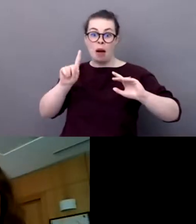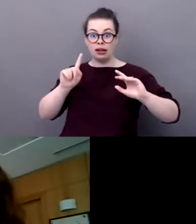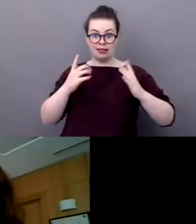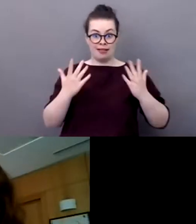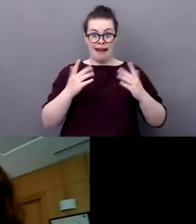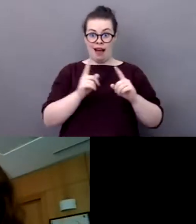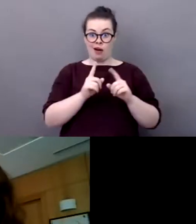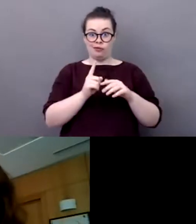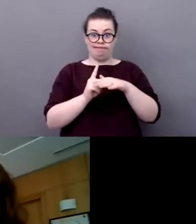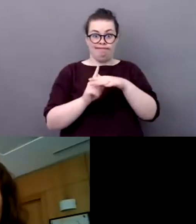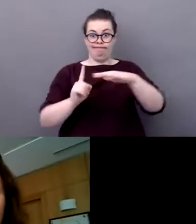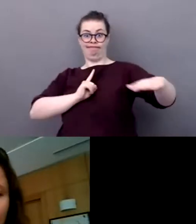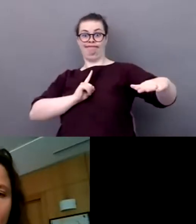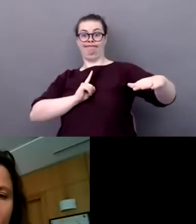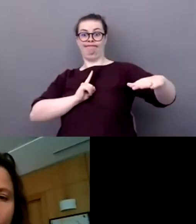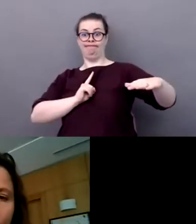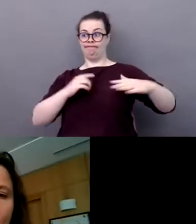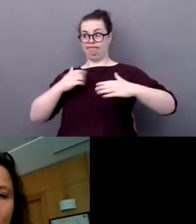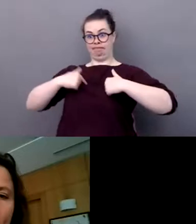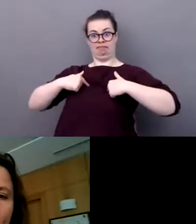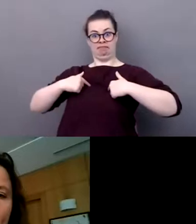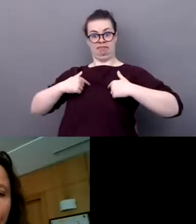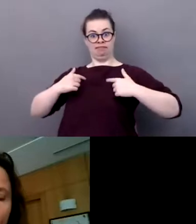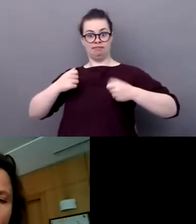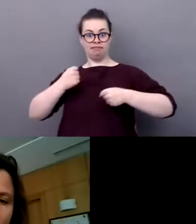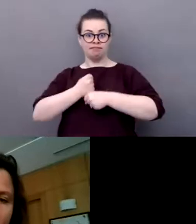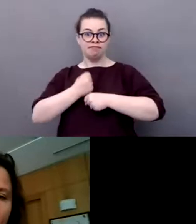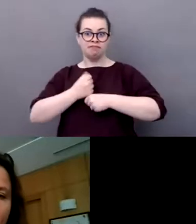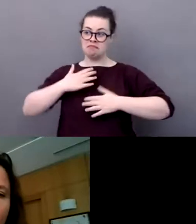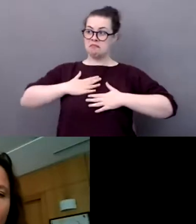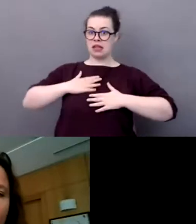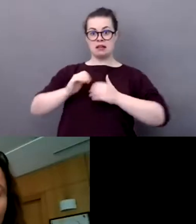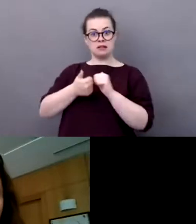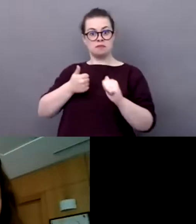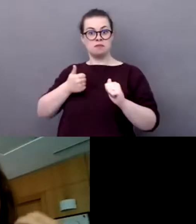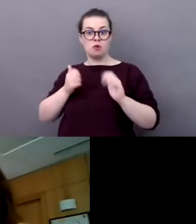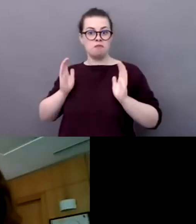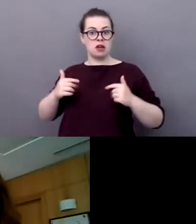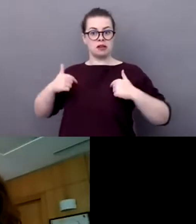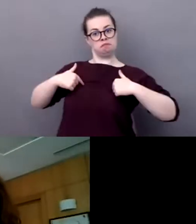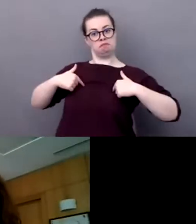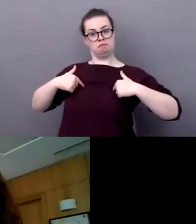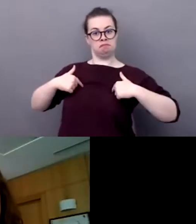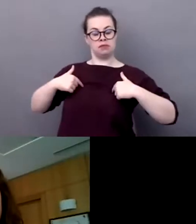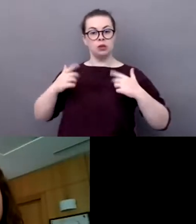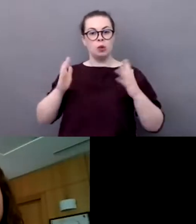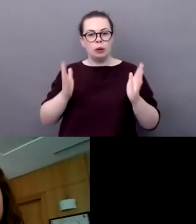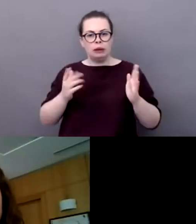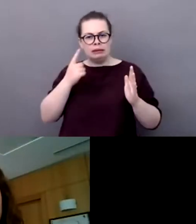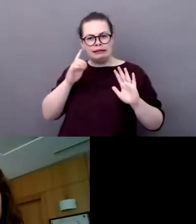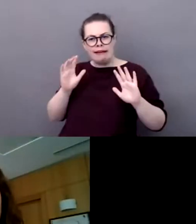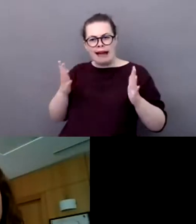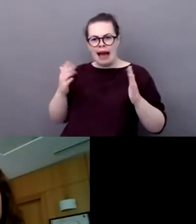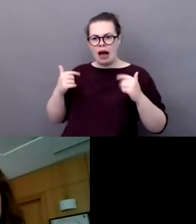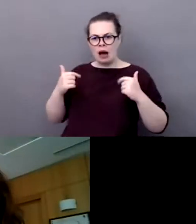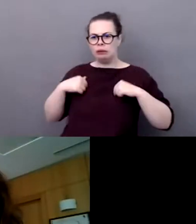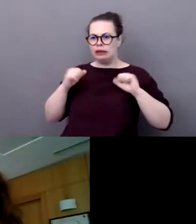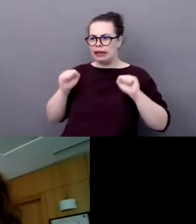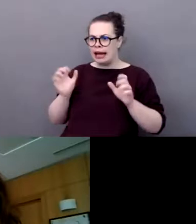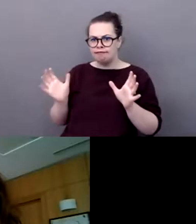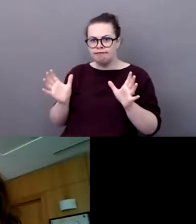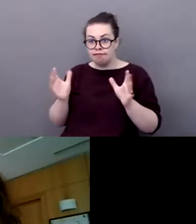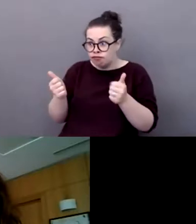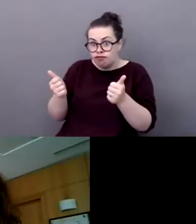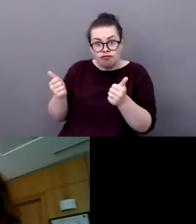'importance d'avoir une responsabilité partagée et une prise de conscience aussi des pratiquants